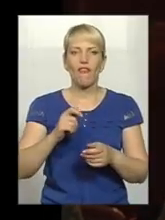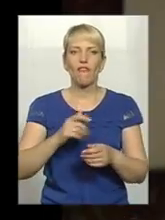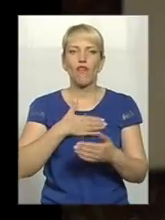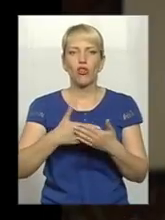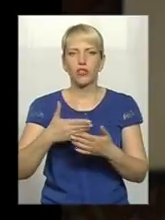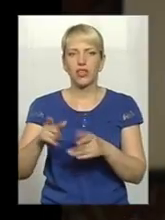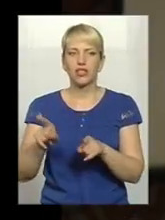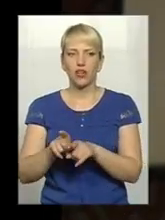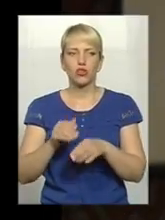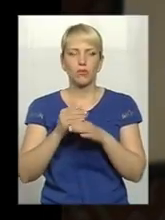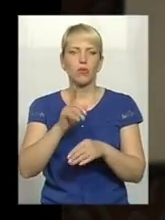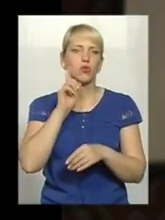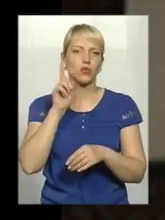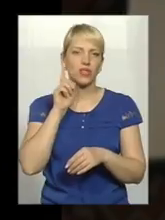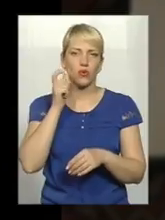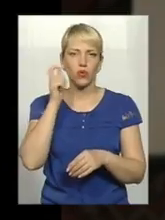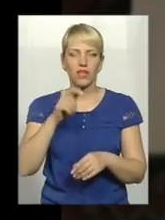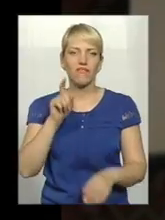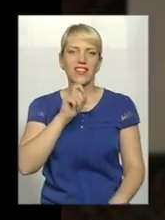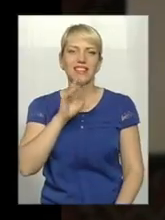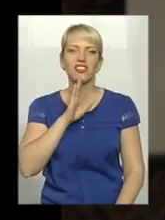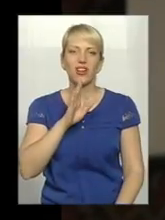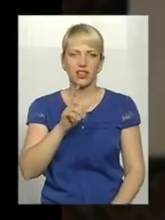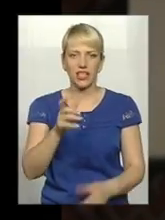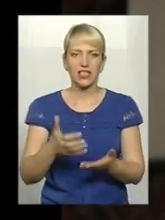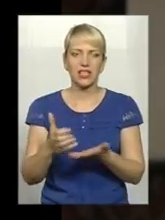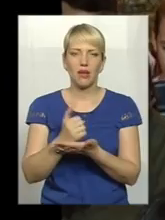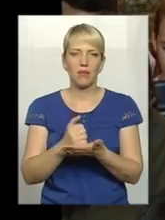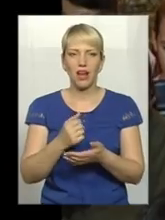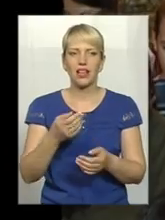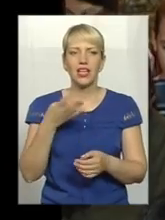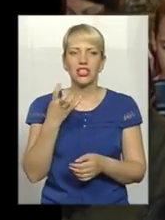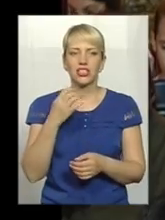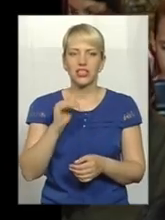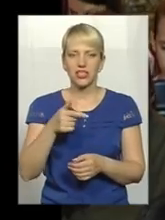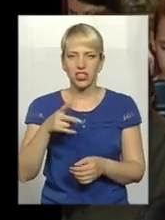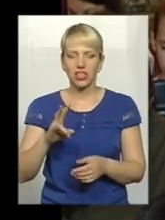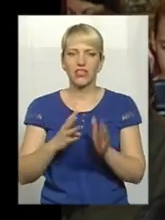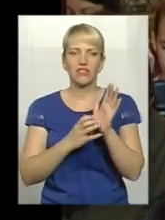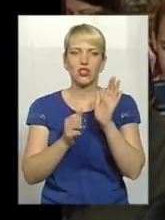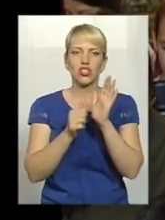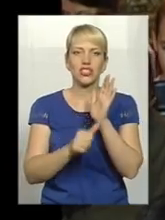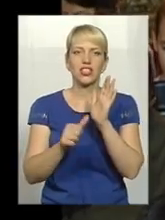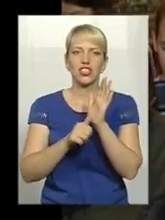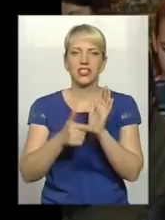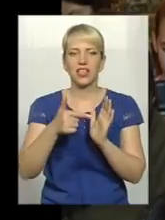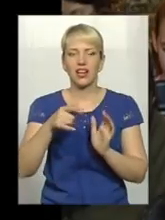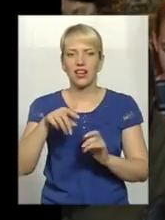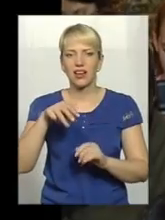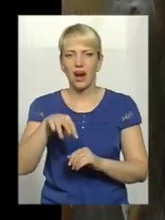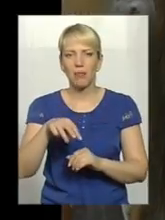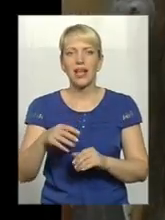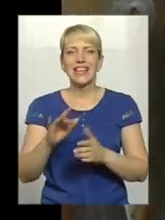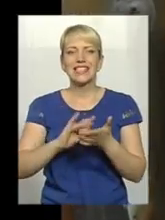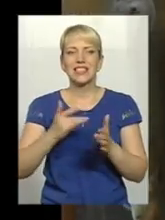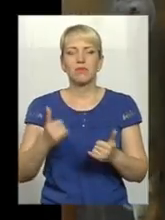і юні українці. Вінничанка Луїза з травня зібрала 4 тисячі гривень та 986 грам срібла для виготовлення орденів.